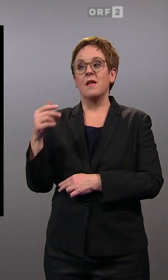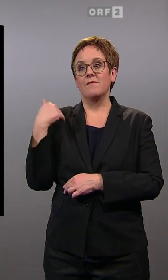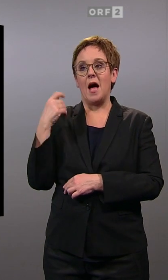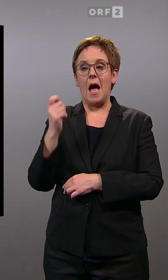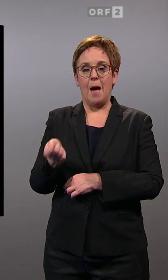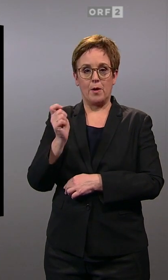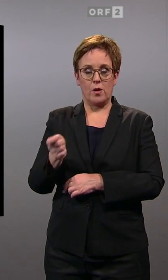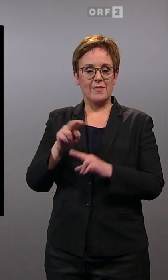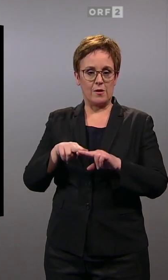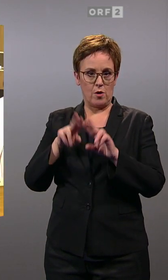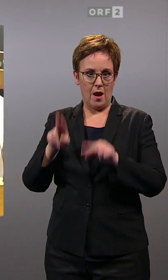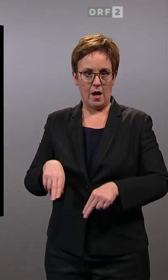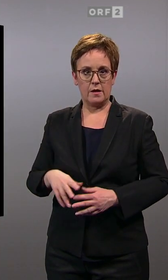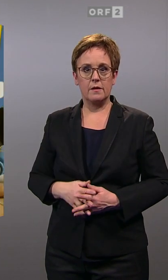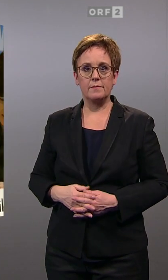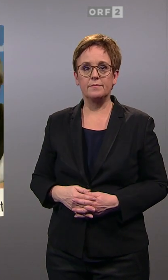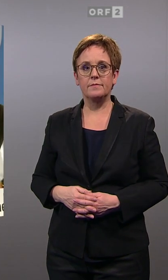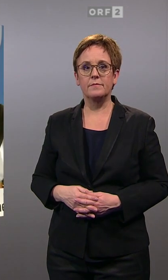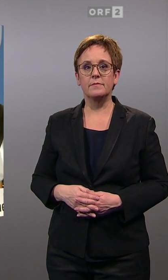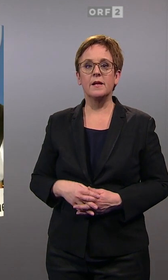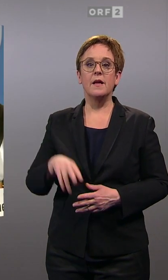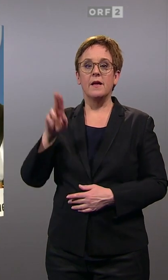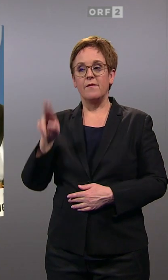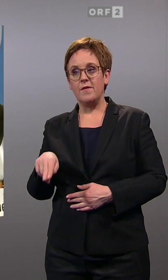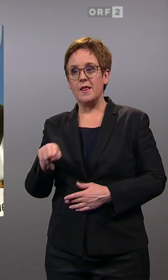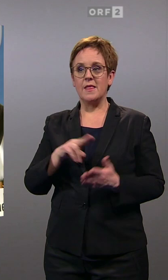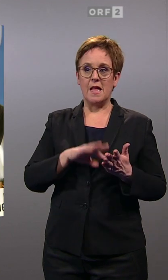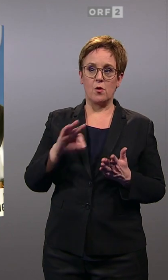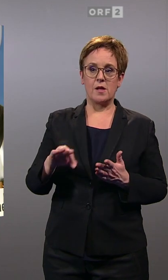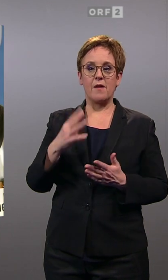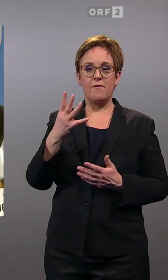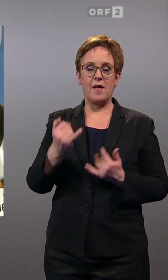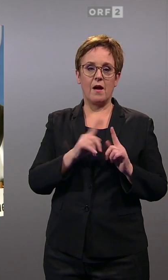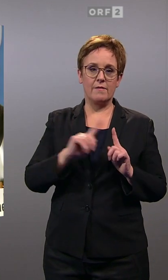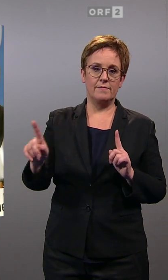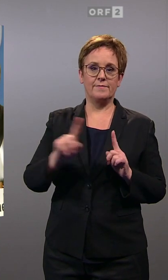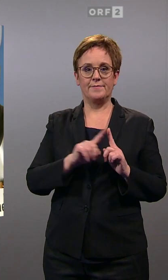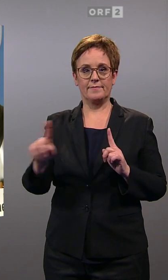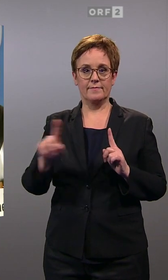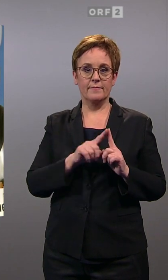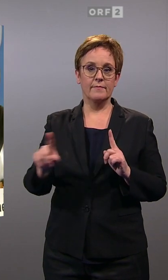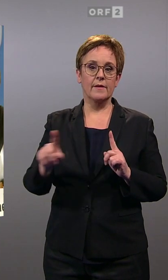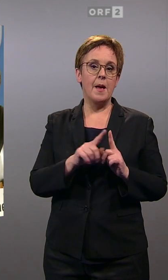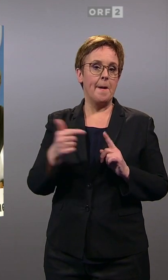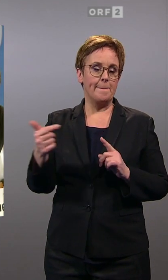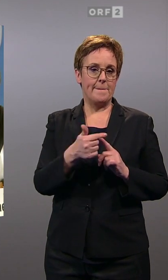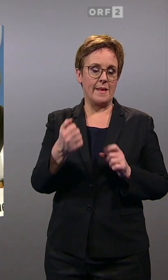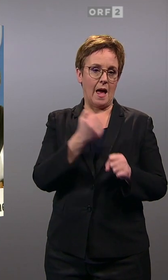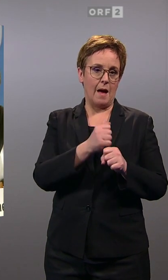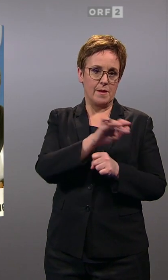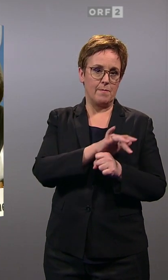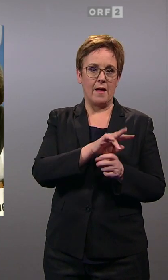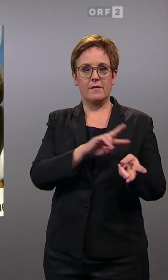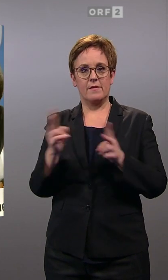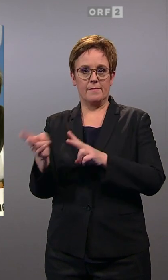im Nationalrat. Wien und Niederösterreich. Vier Jahre lang pendelt die Mandatarin zwischen diesen zwei Arbeitsorten